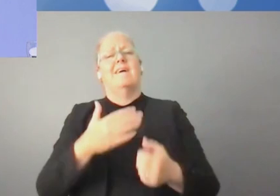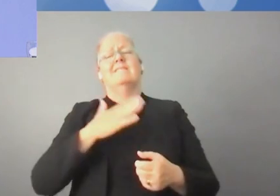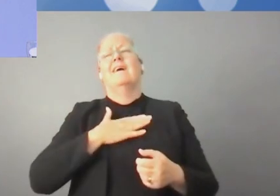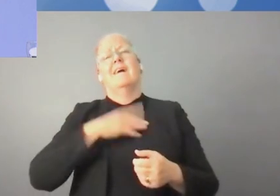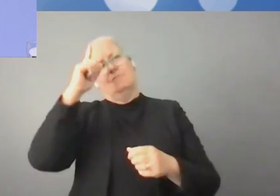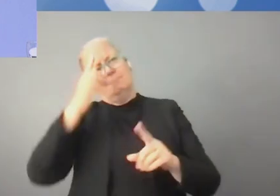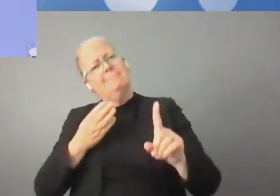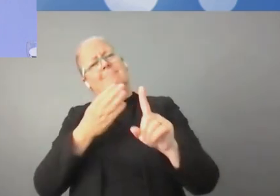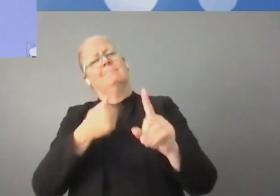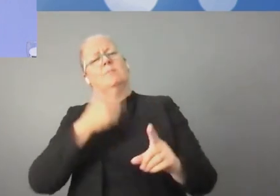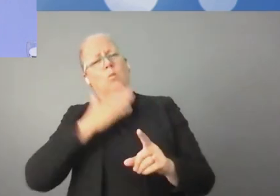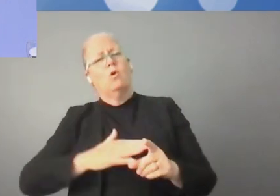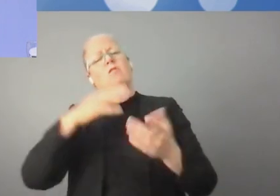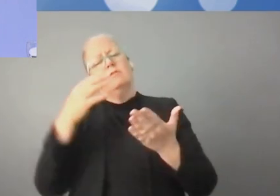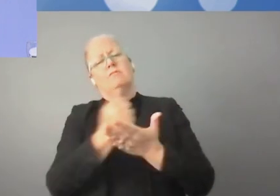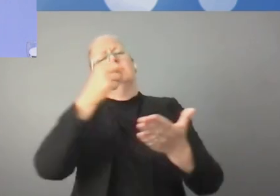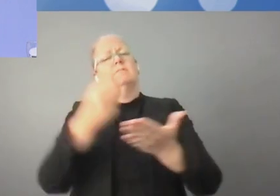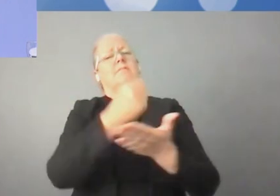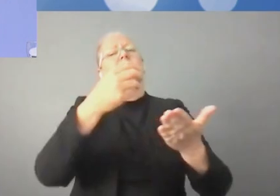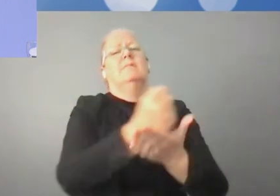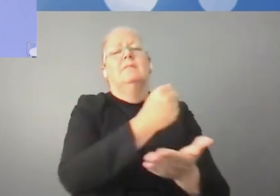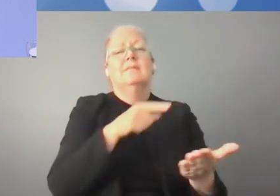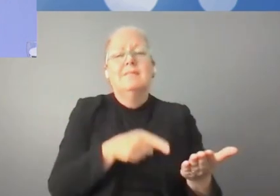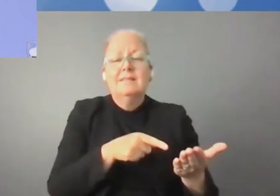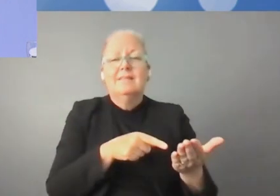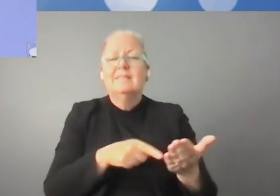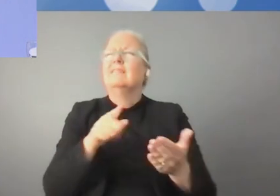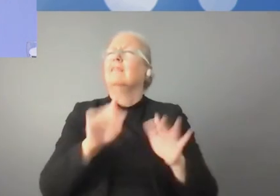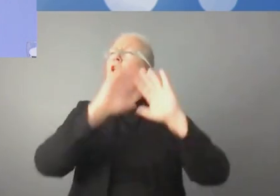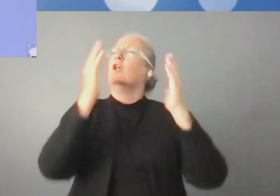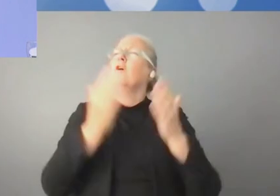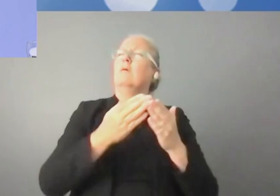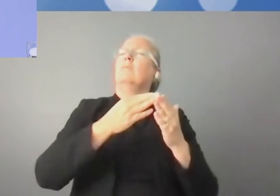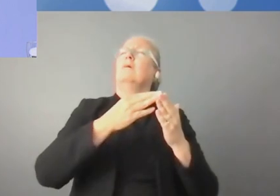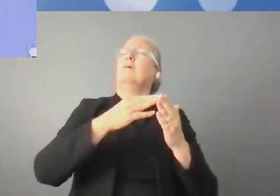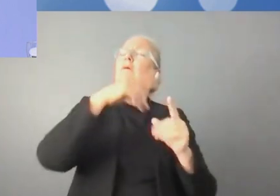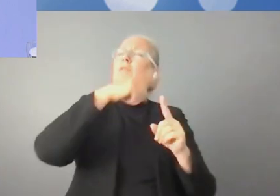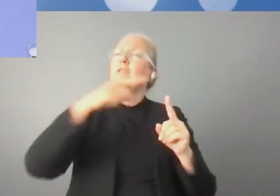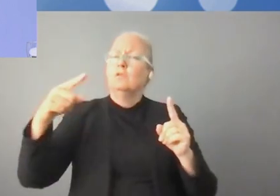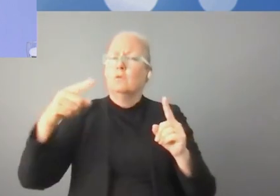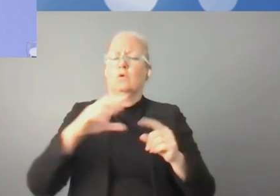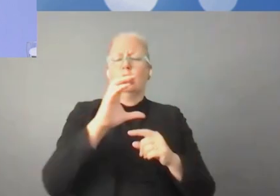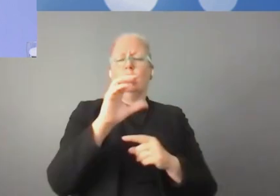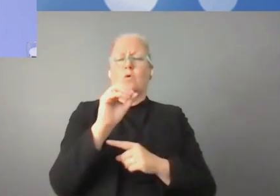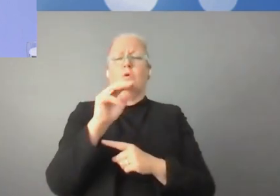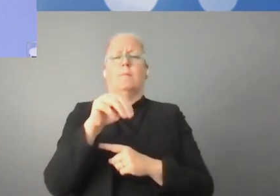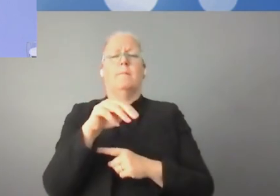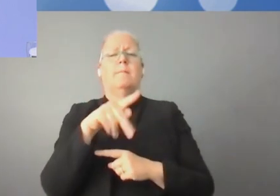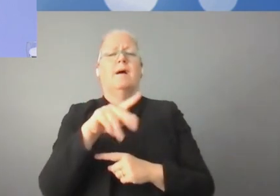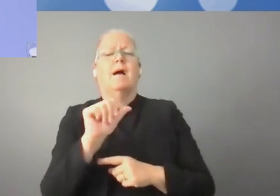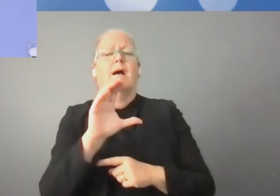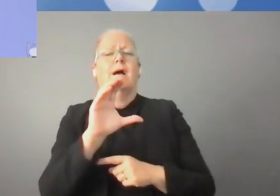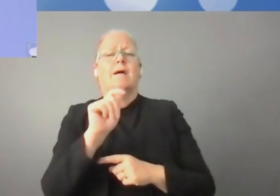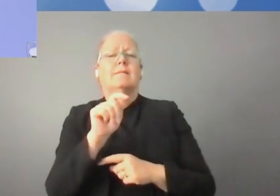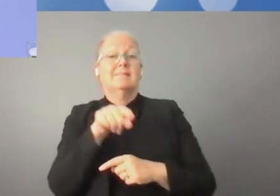notre préoccupation qui est de placer l'humain au cœur de toutes les décisions. C'est un document très important. On y